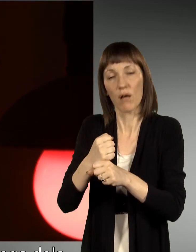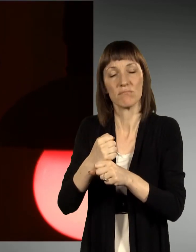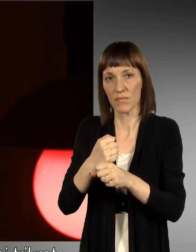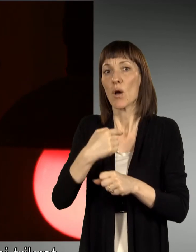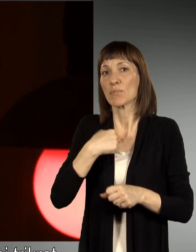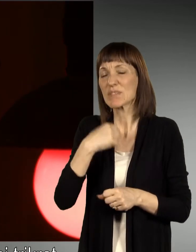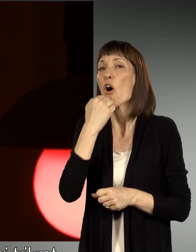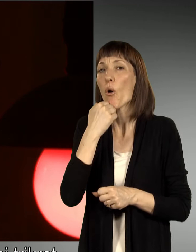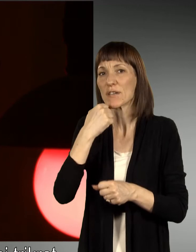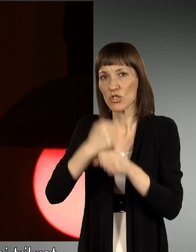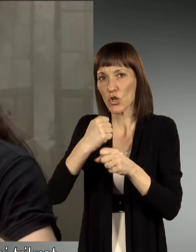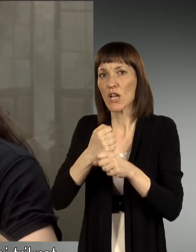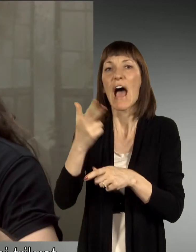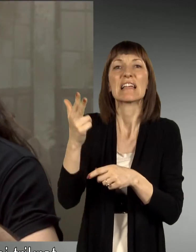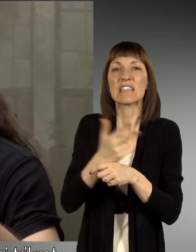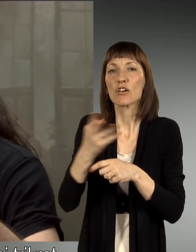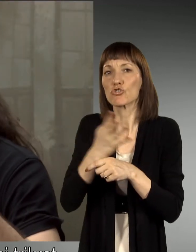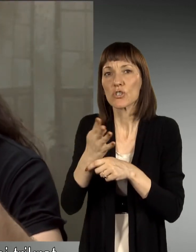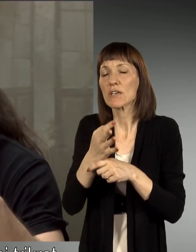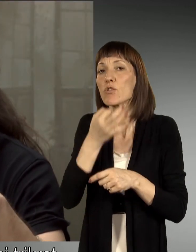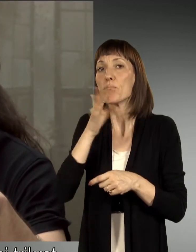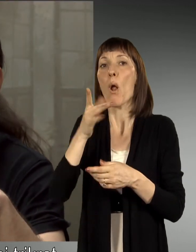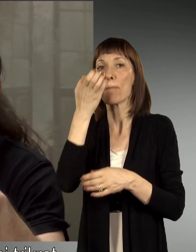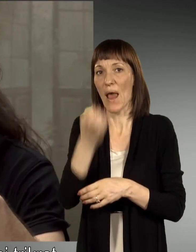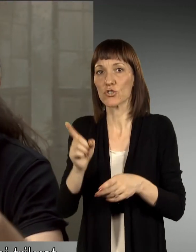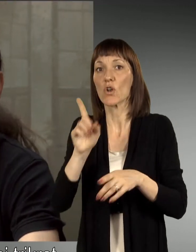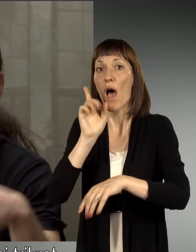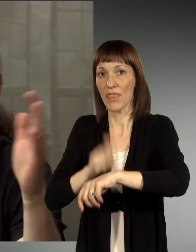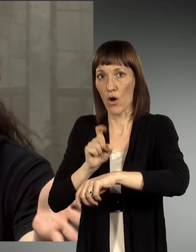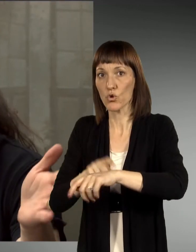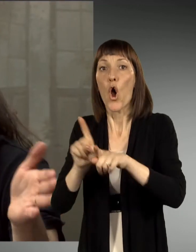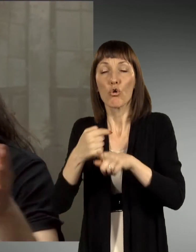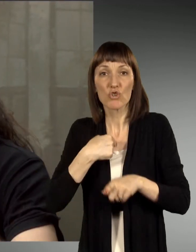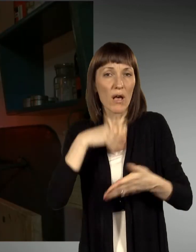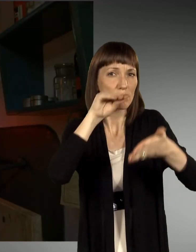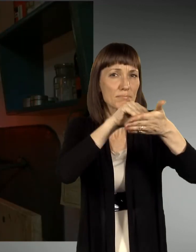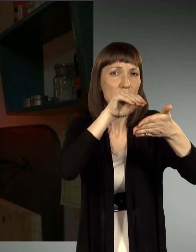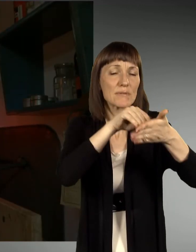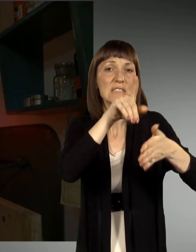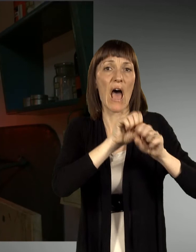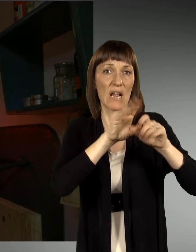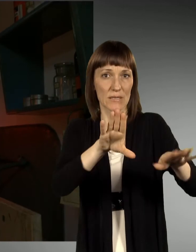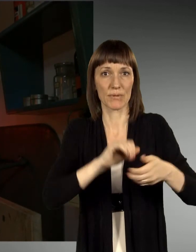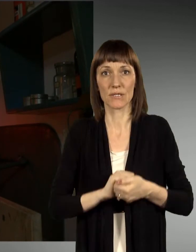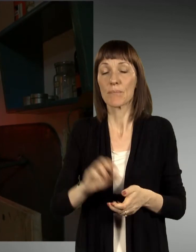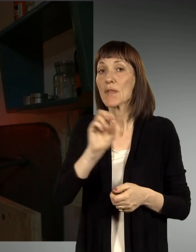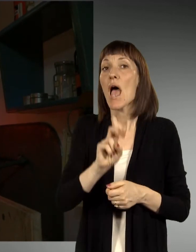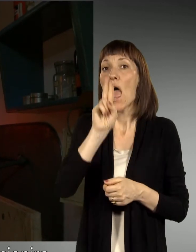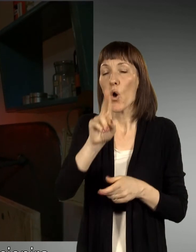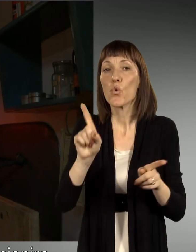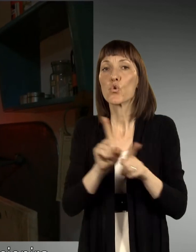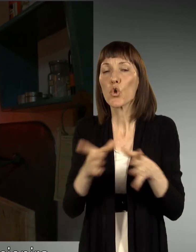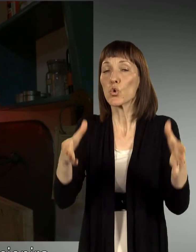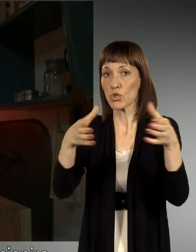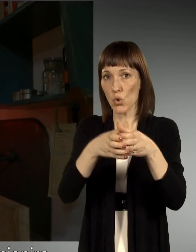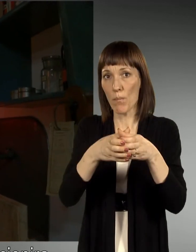gotovo, da obrtniško delo je vsaj trikrat četirkrat bolj plačeno na uro, kot če kandideraš na razpise. Evropska